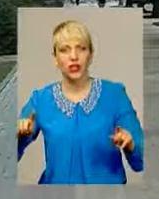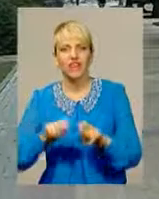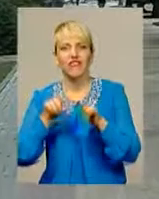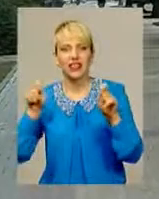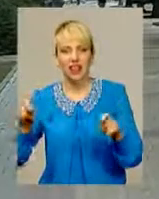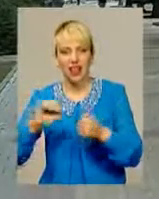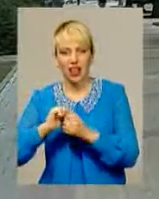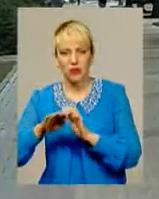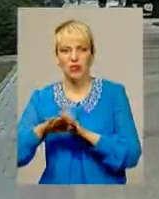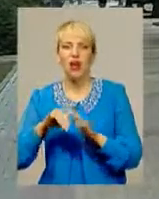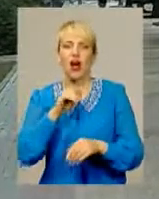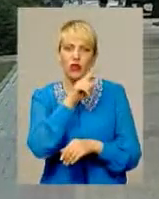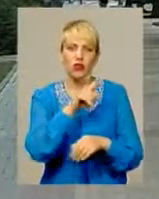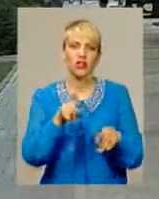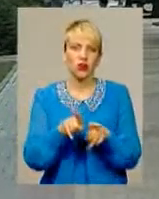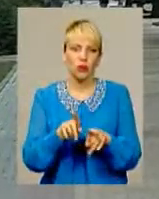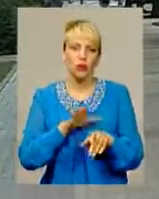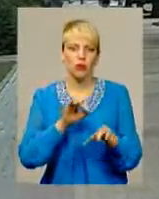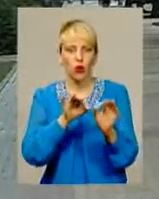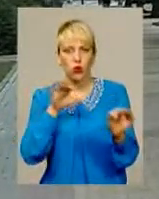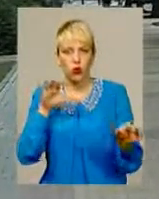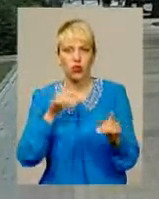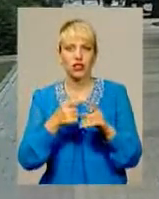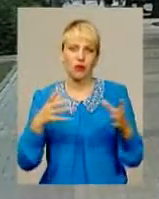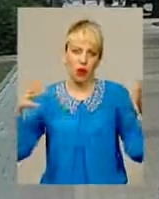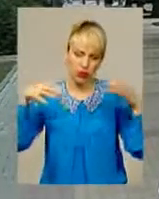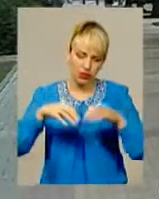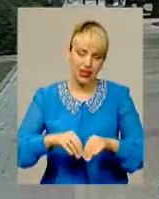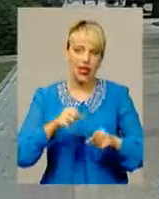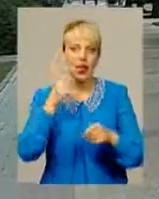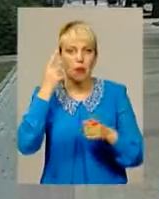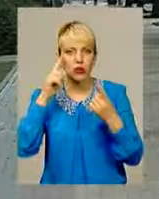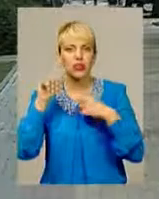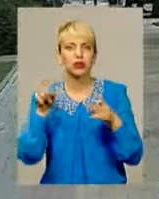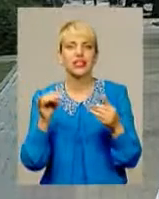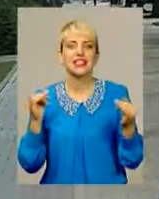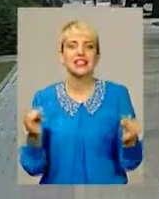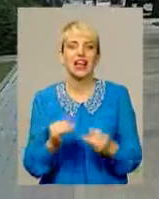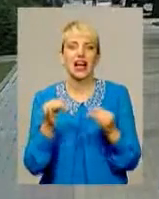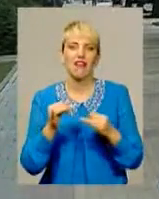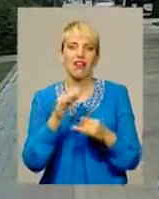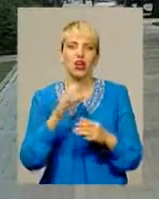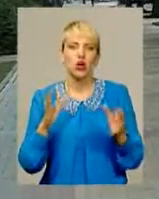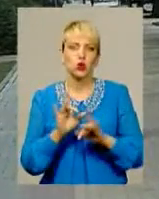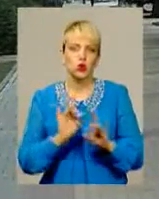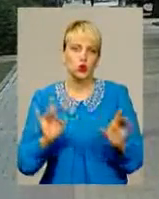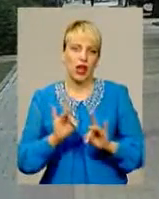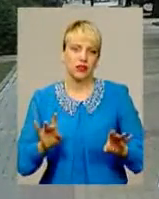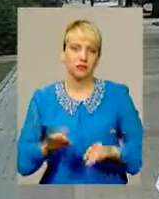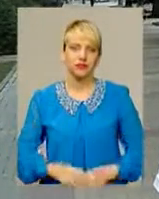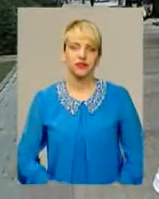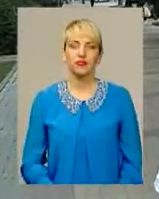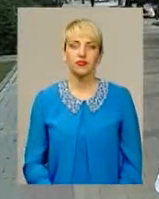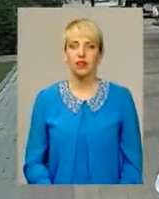В Швейцарії був такий Віргельм Тель, відомий лучник. Ми об'єднали і придумали такий сюжет, який буде цікавий камінцю і швейцарцям також.